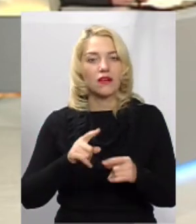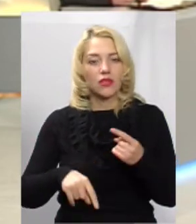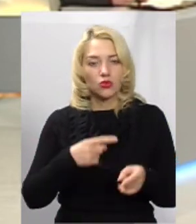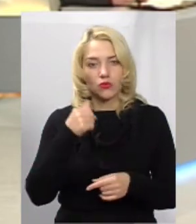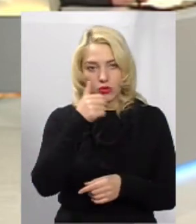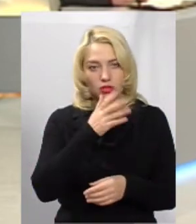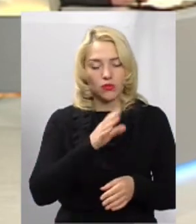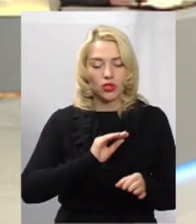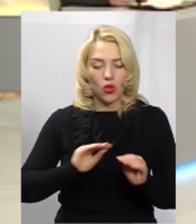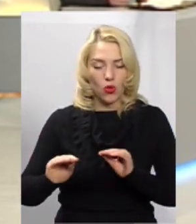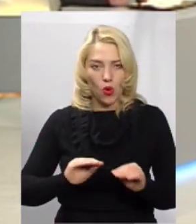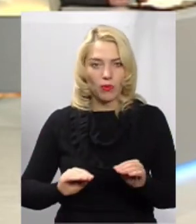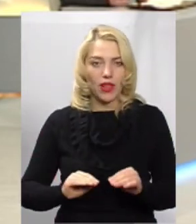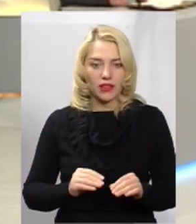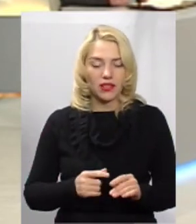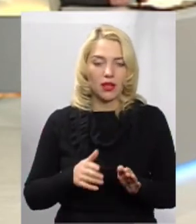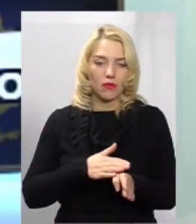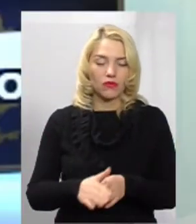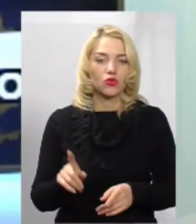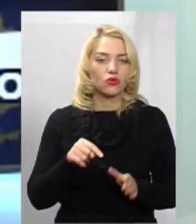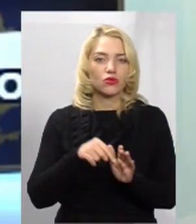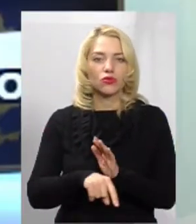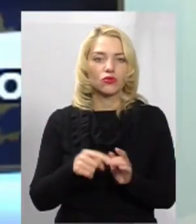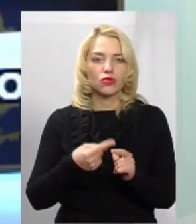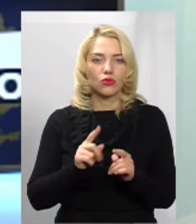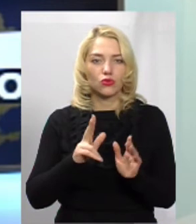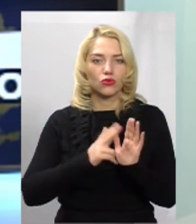буде дообладнана повністю. Що стосується того, що її замалювали?